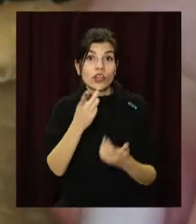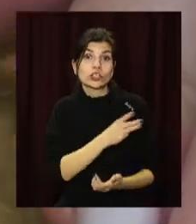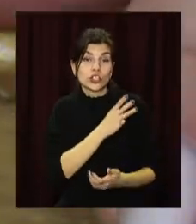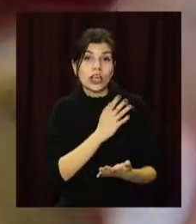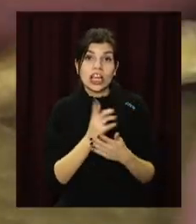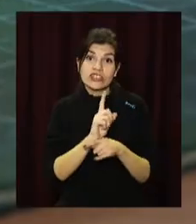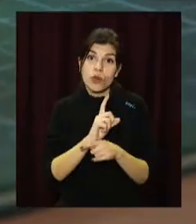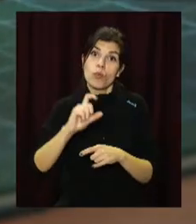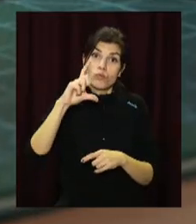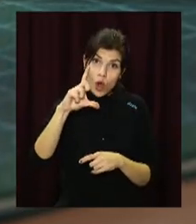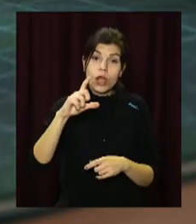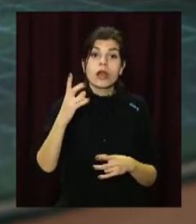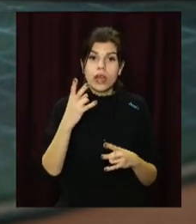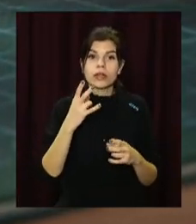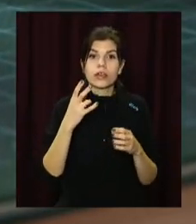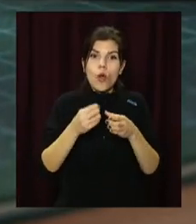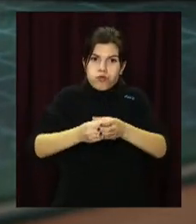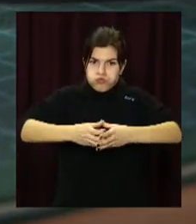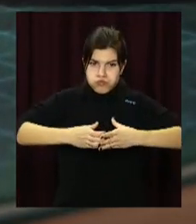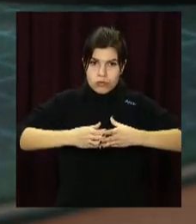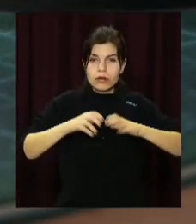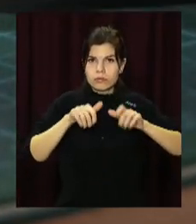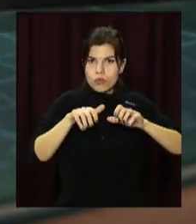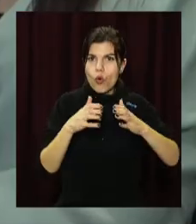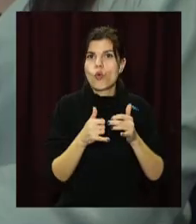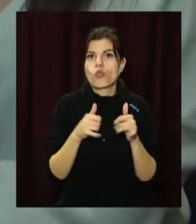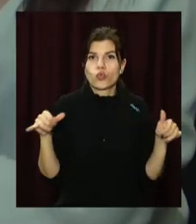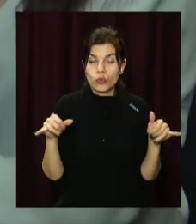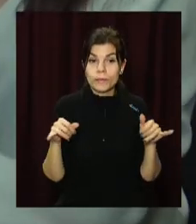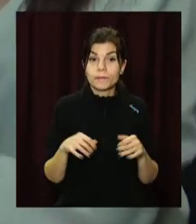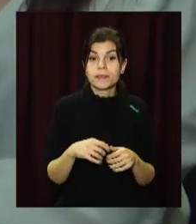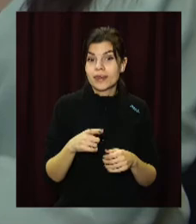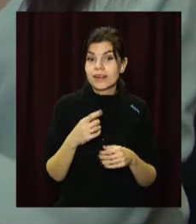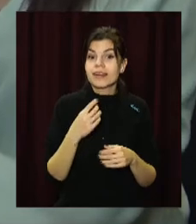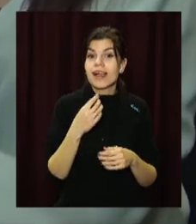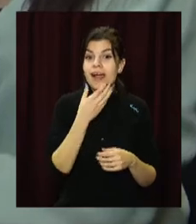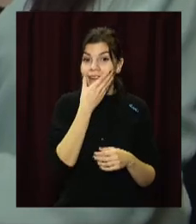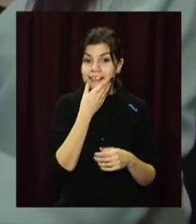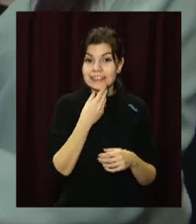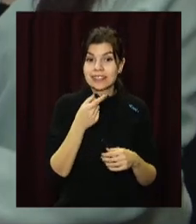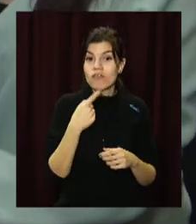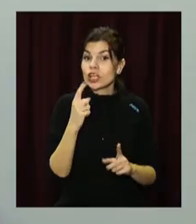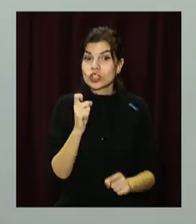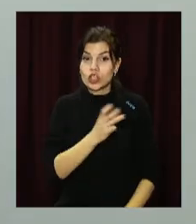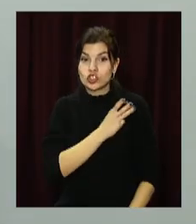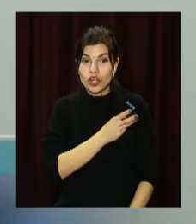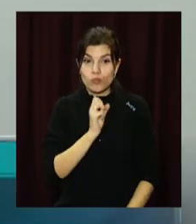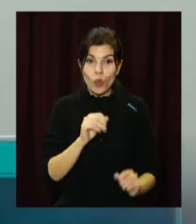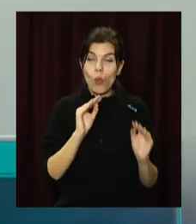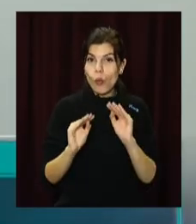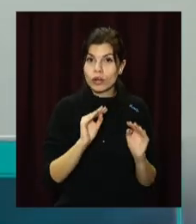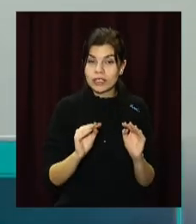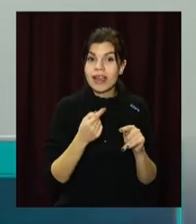більшою, треба повторити оберти. Некілька простих рухів – і все готово. Прикрасити таку поробку можна за бажанням. Така